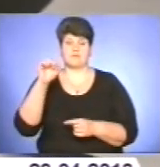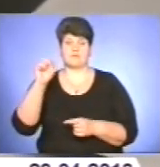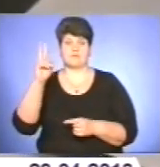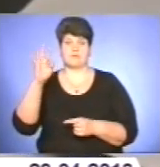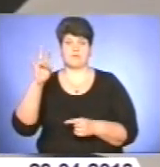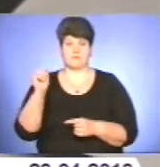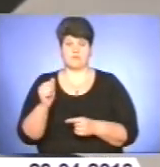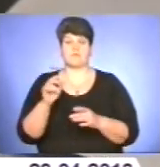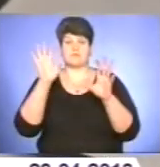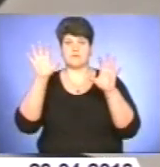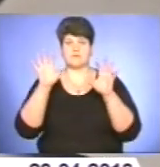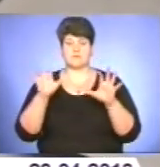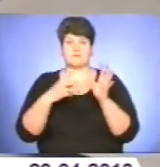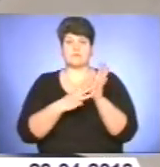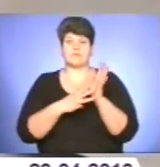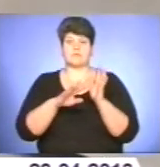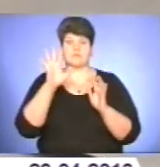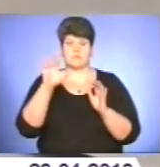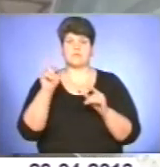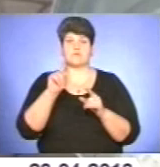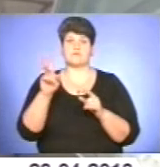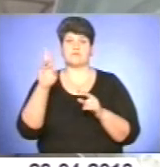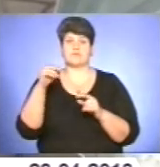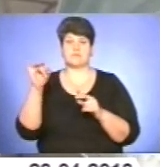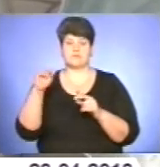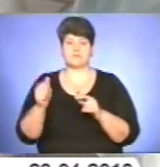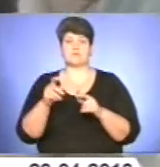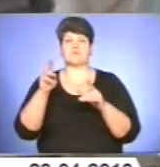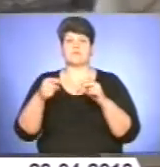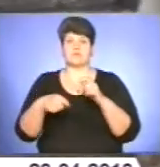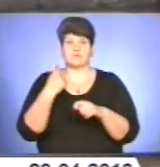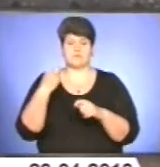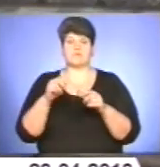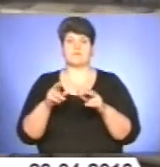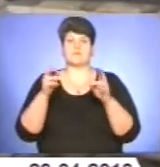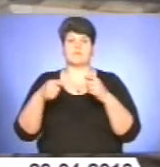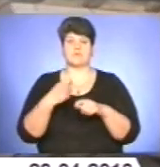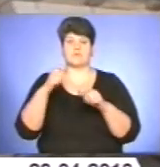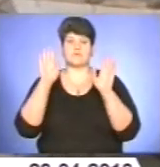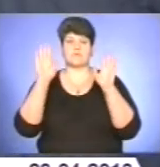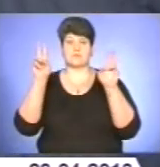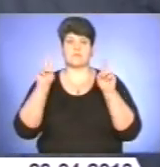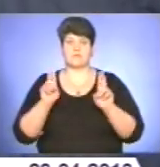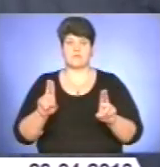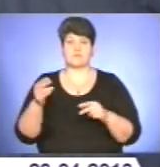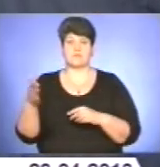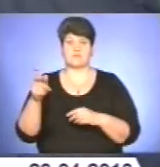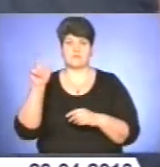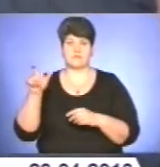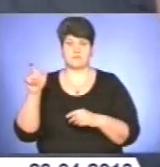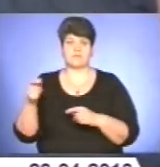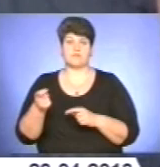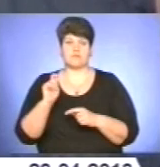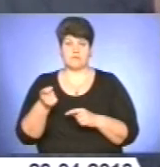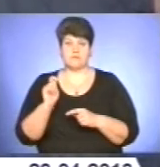85 Кодексу України про адміністративні правопорушення, порушення правил рибальства тягне за собою попередження або накладання штрафу на